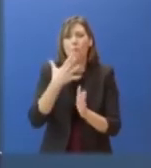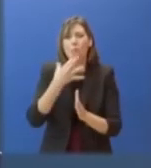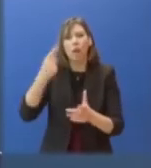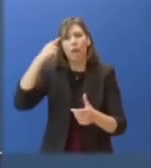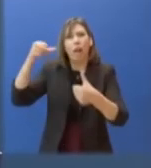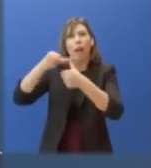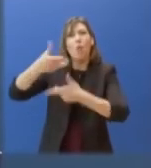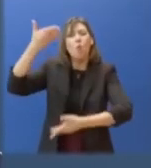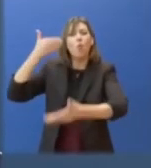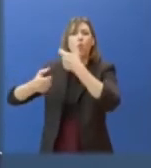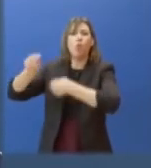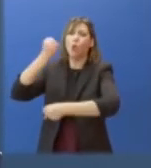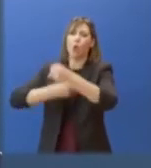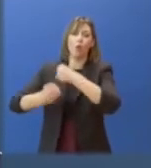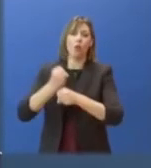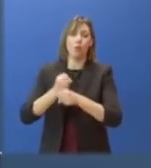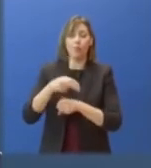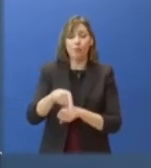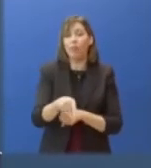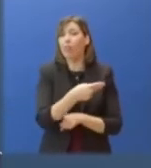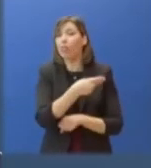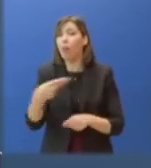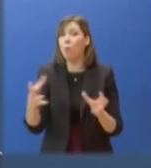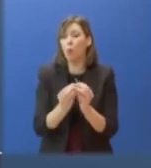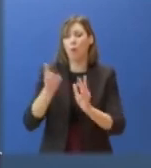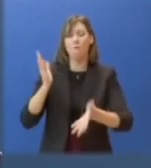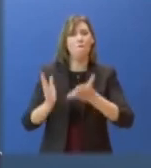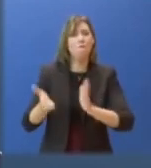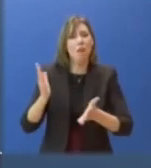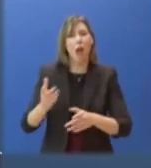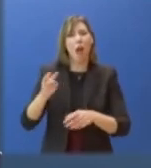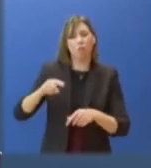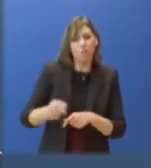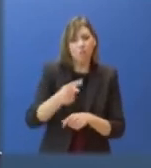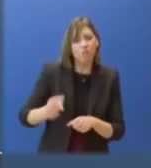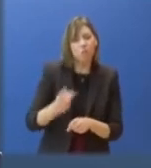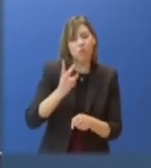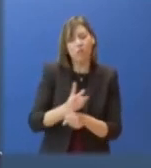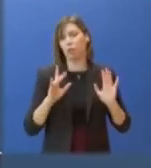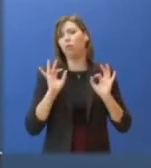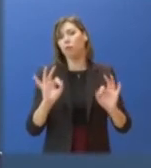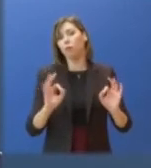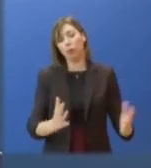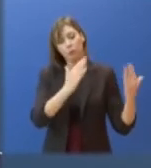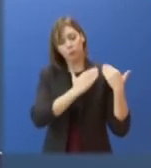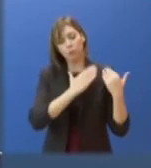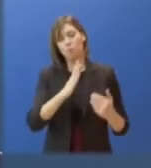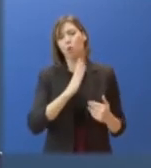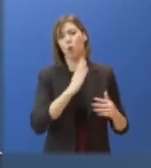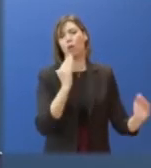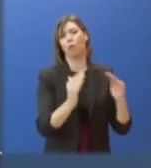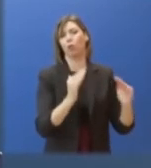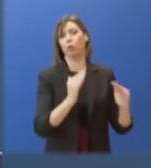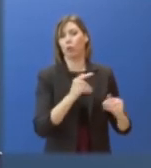σεξισμού και της έμφυλης βίας χρειάζεται να μας ενώνει και να υπερβεί οποιουσδήποτε τεχνητούς διαχωρισμούς. Χρειάζεται πολύ